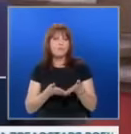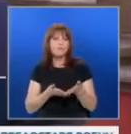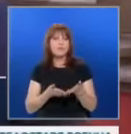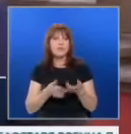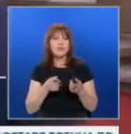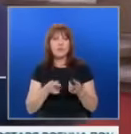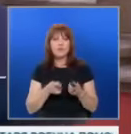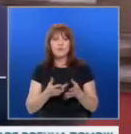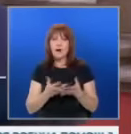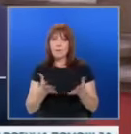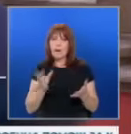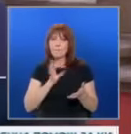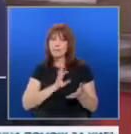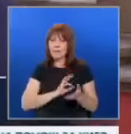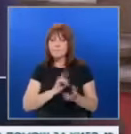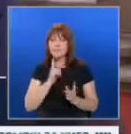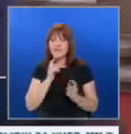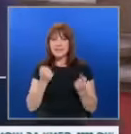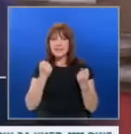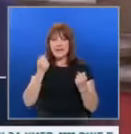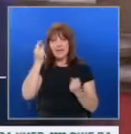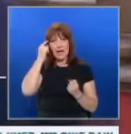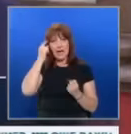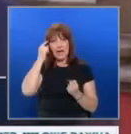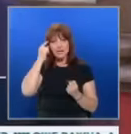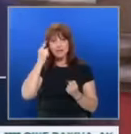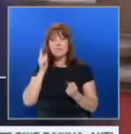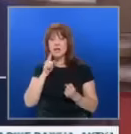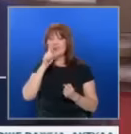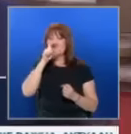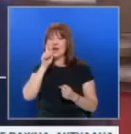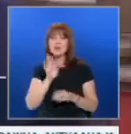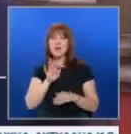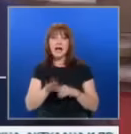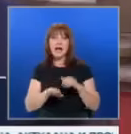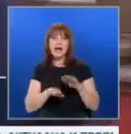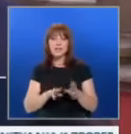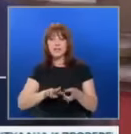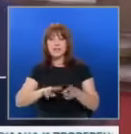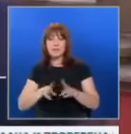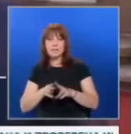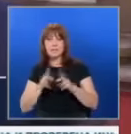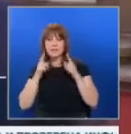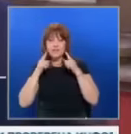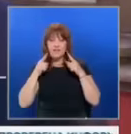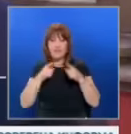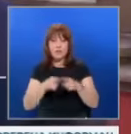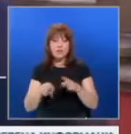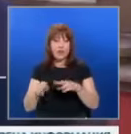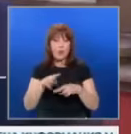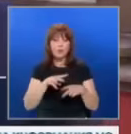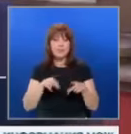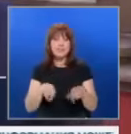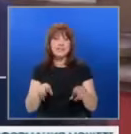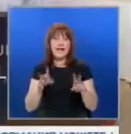управлен успех в подкрепа на здравия разум и важна крачка в посока на преместване на фокуса от търсене на решение на